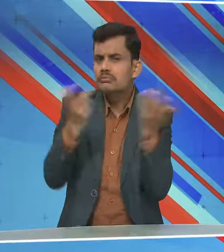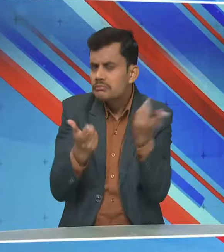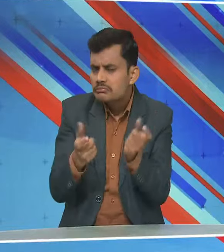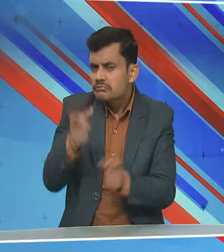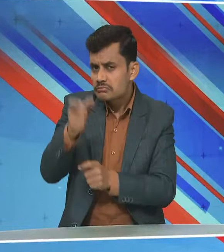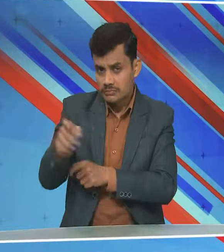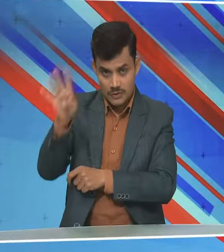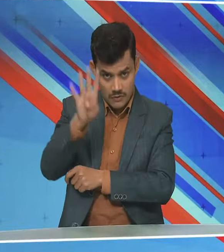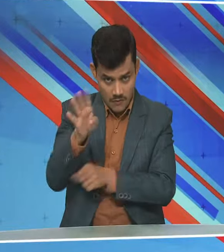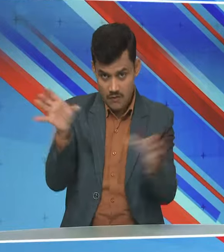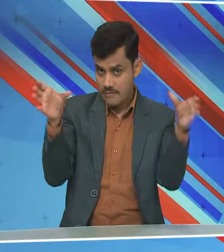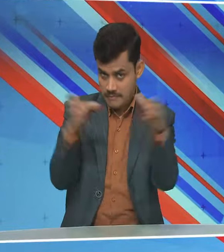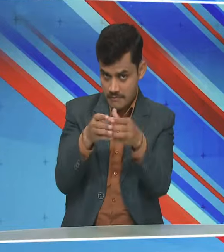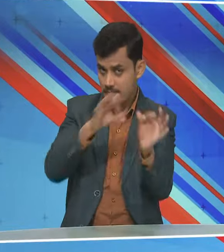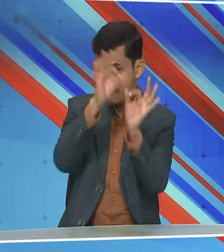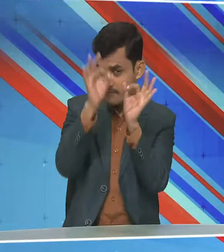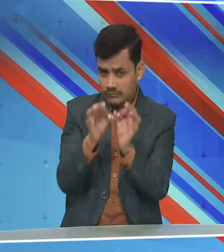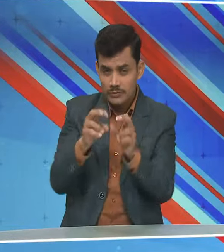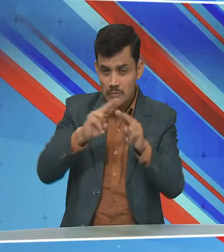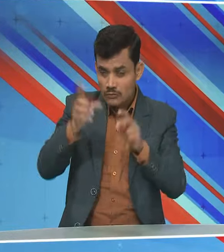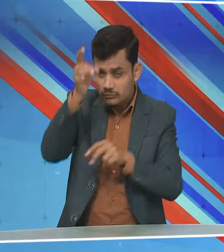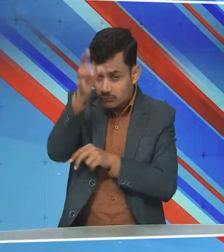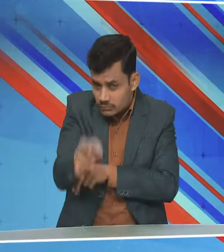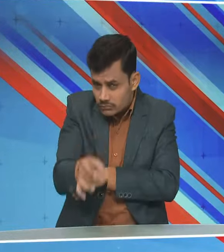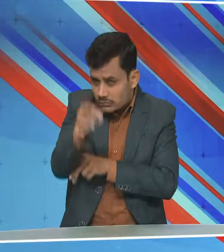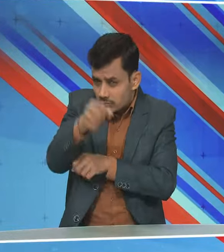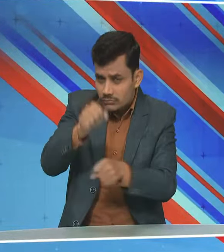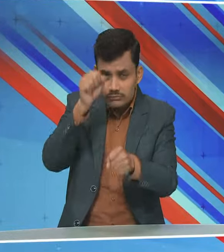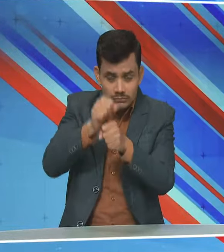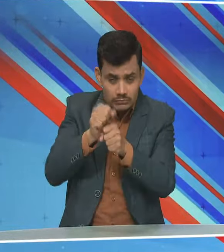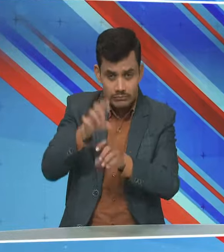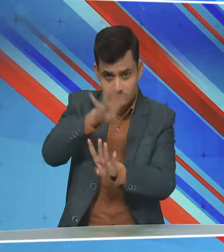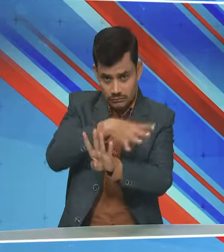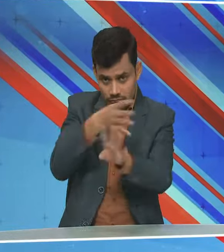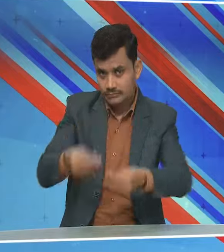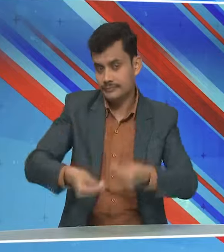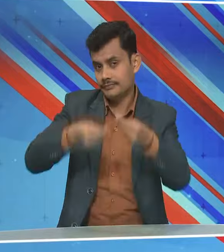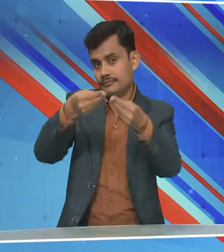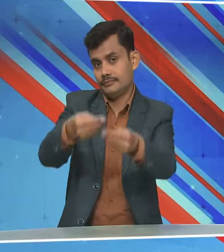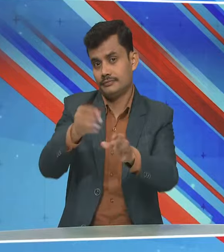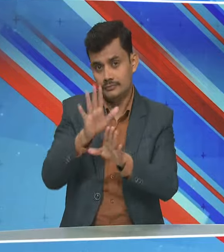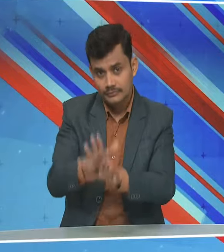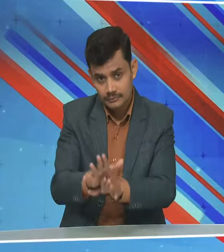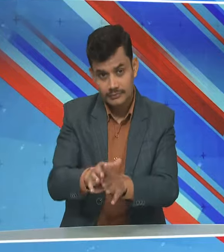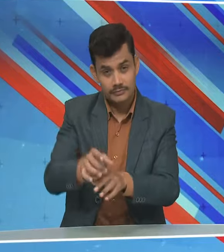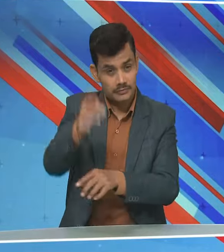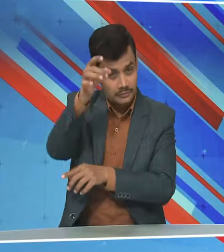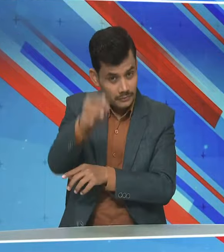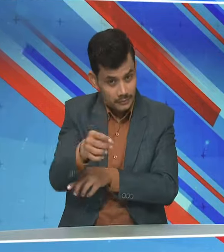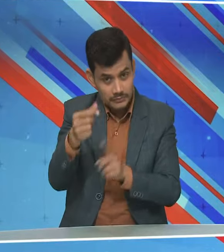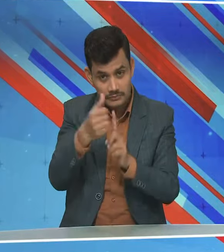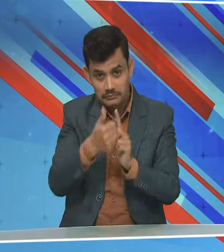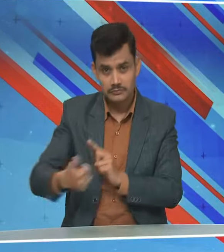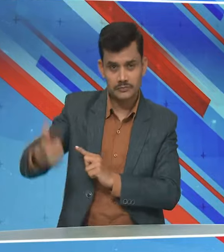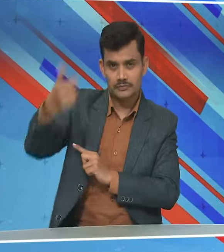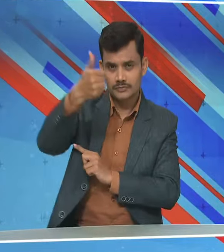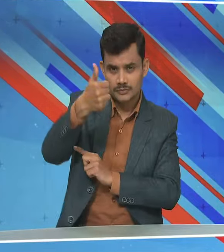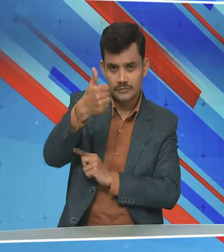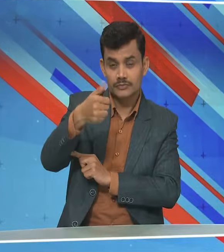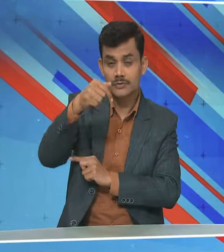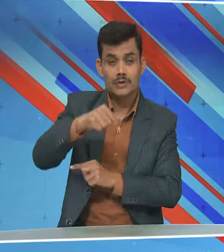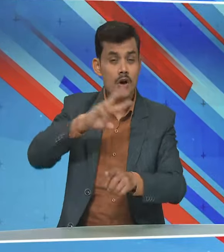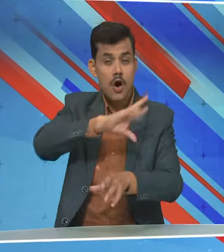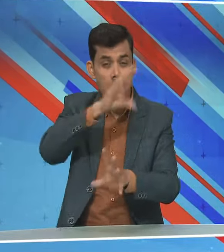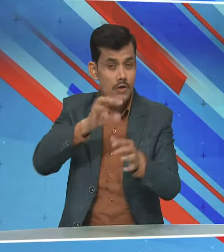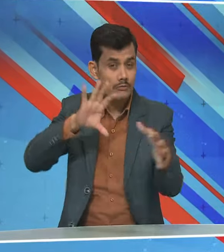गठन किया गया है जो गंभीरता से जाच कर घटना की रिपोर्ट सौपेगी इसके साथ ही मामले में मुख्य सचिव को इस से